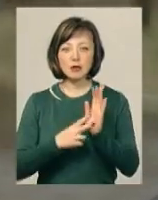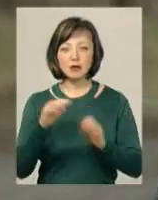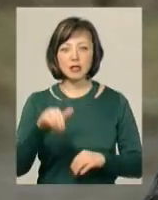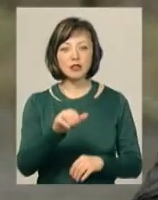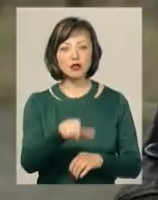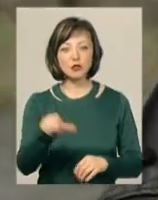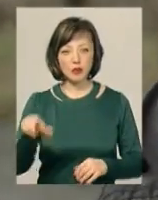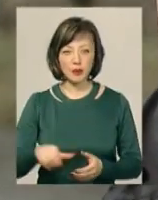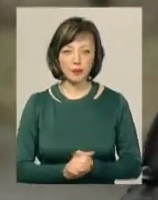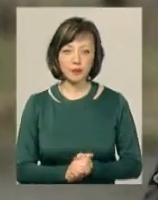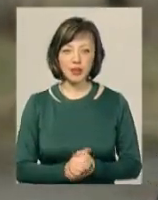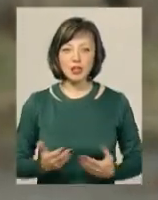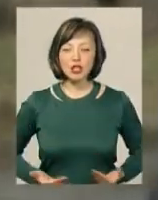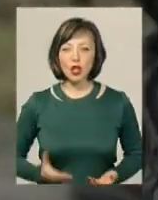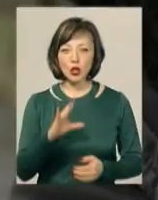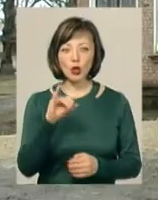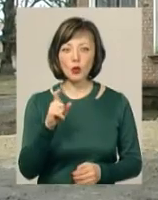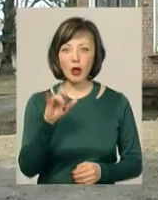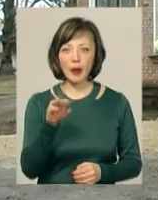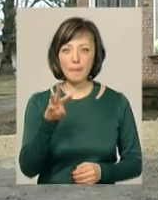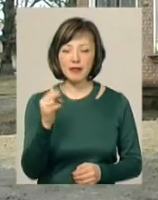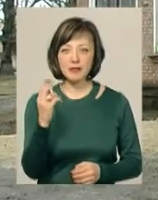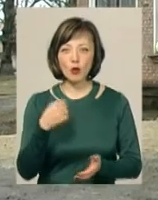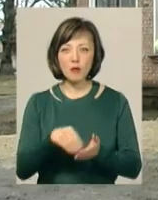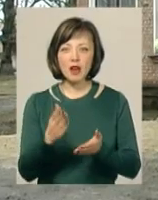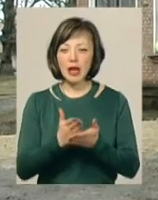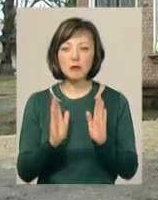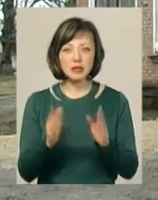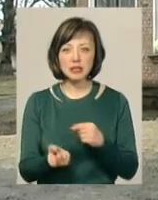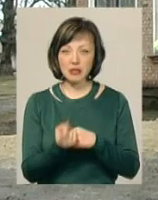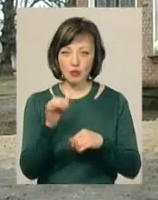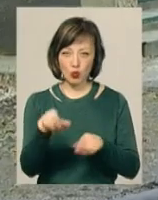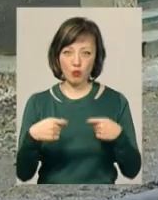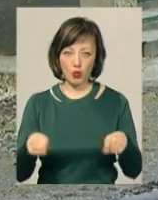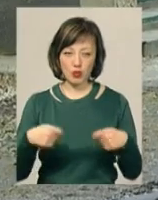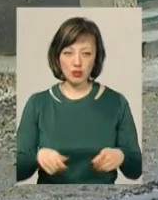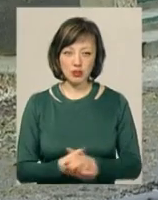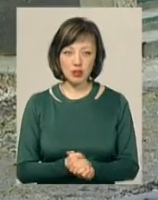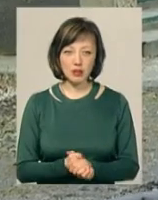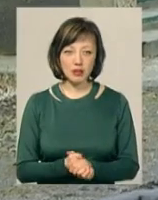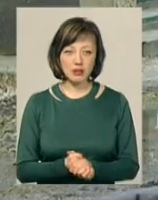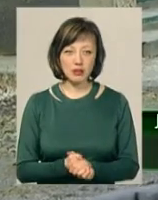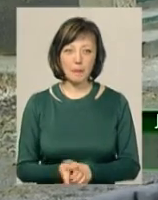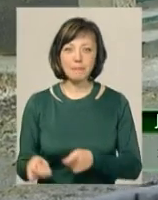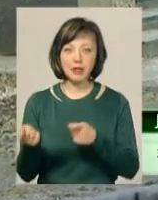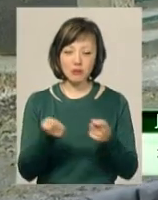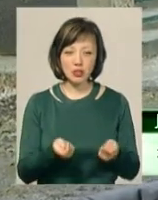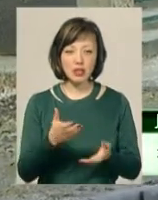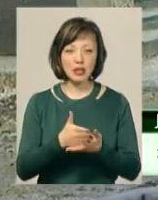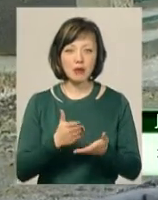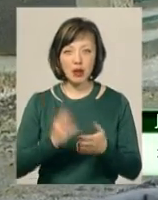тисяч людей. Жителька-юхимовець Любов Кистіль каже, купуватиме хліб, як тільки він з'явиться у продажу. Привозний хліб, привозний.